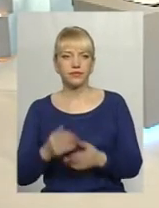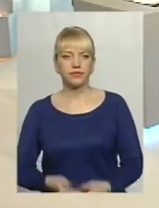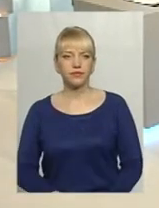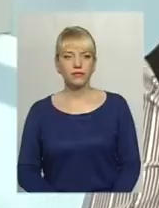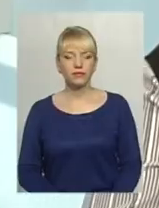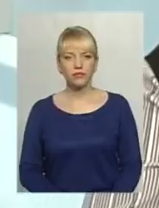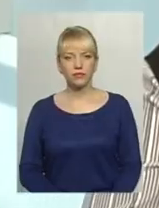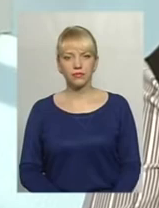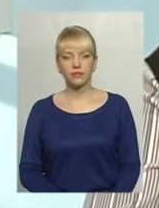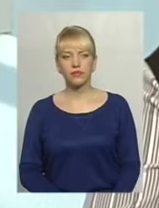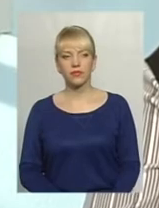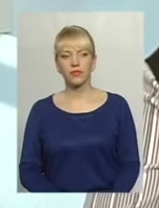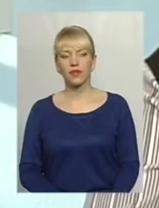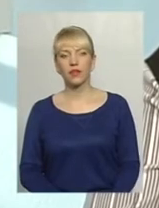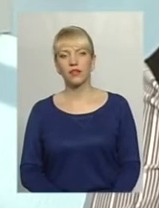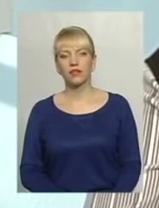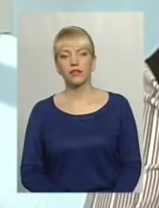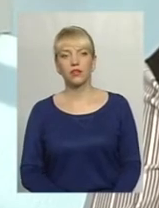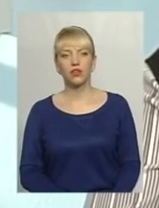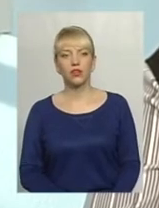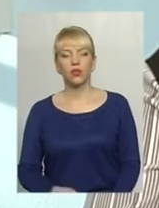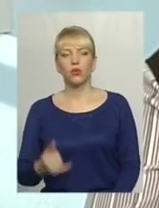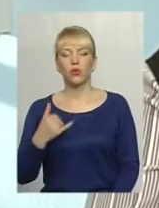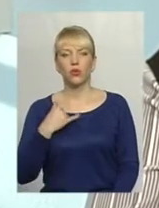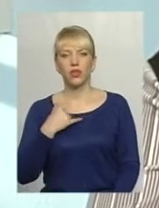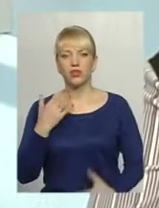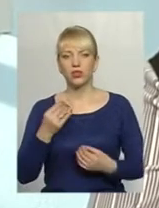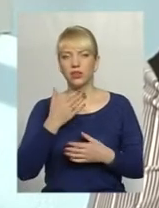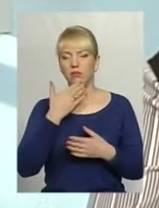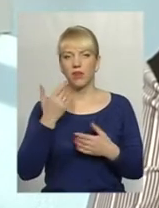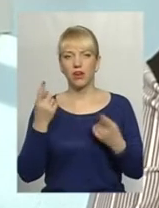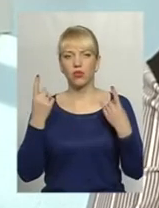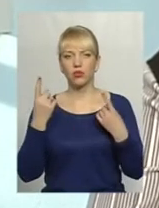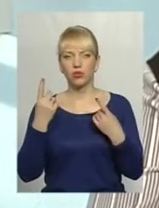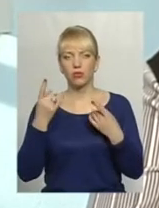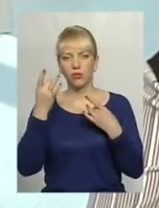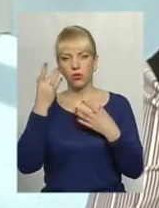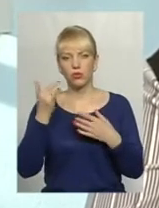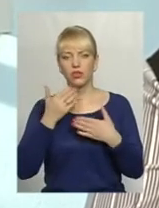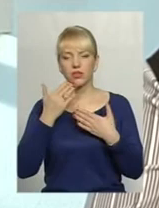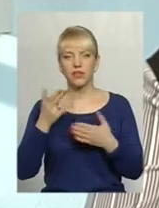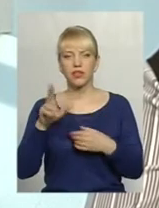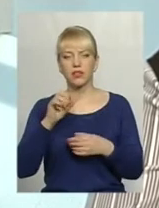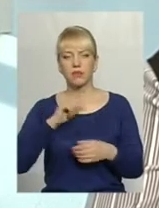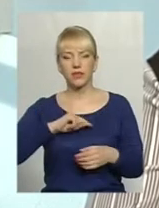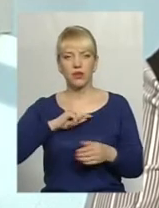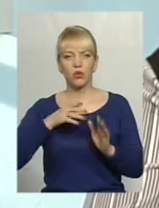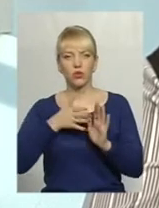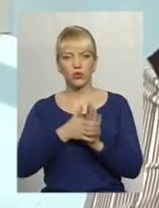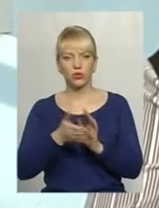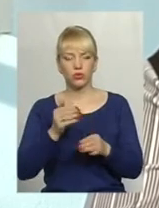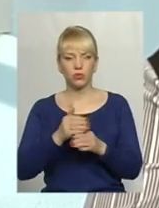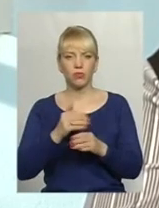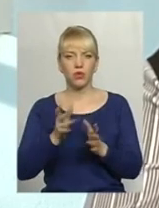Так як все-таки у нас ще немає особливої культури звернення за психологічною допомогою,